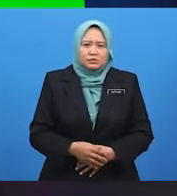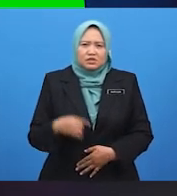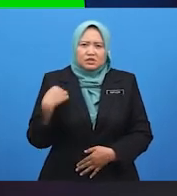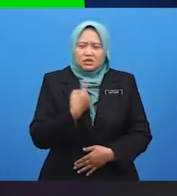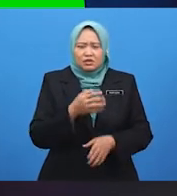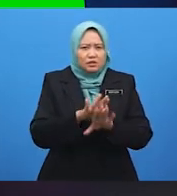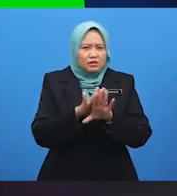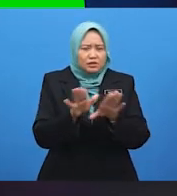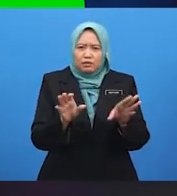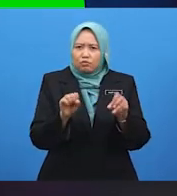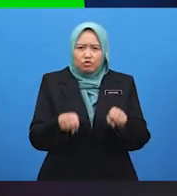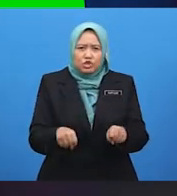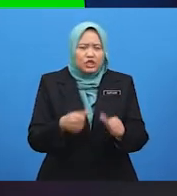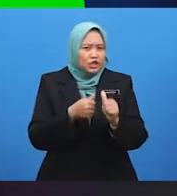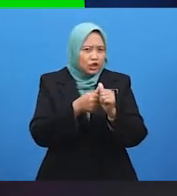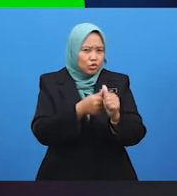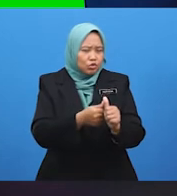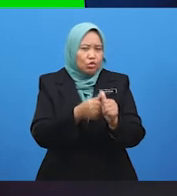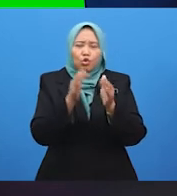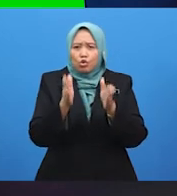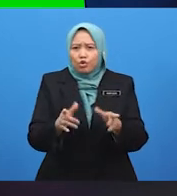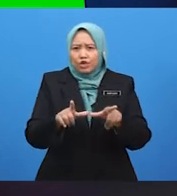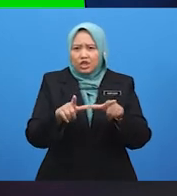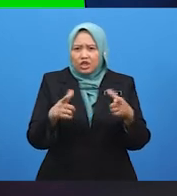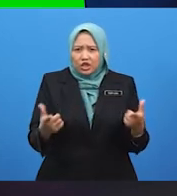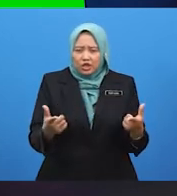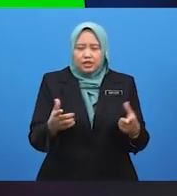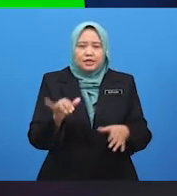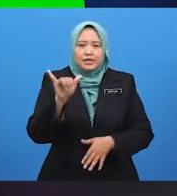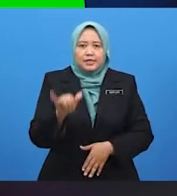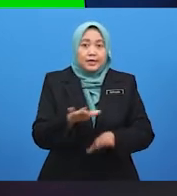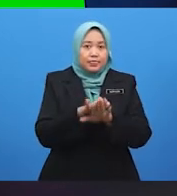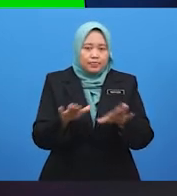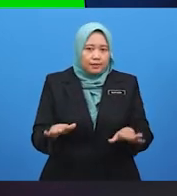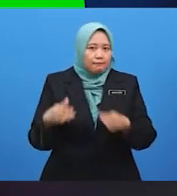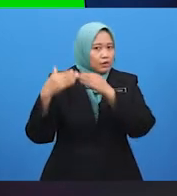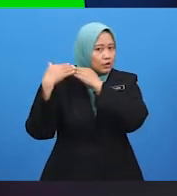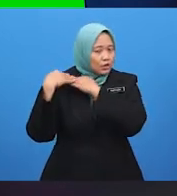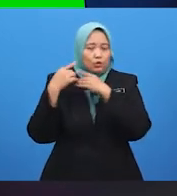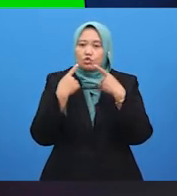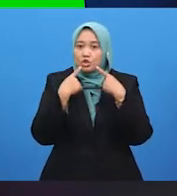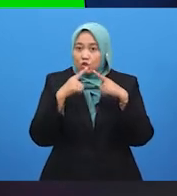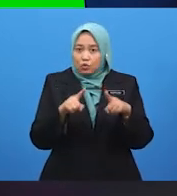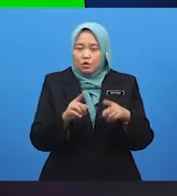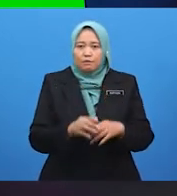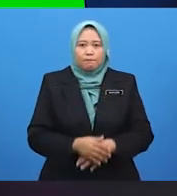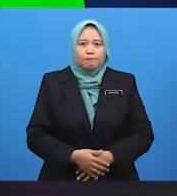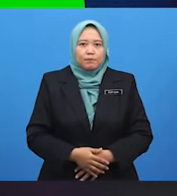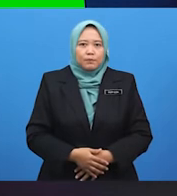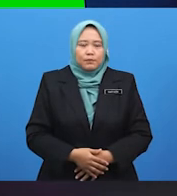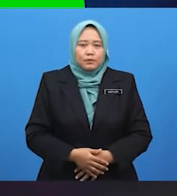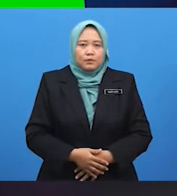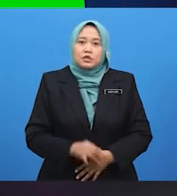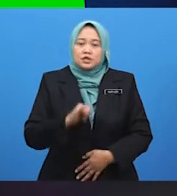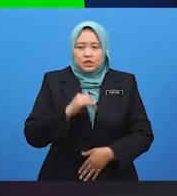segelintir jiran yang tidak bertanggungjawab atas kebersihan tempat kita? Cuba fikir, Alicia. Saya